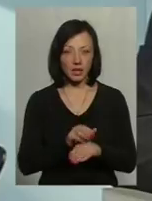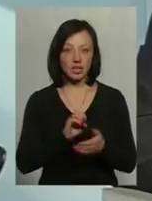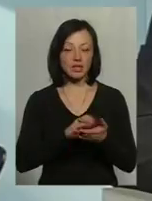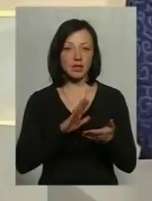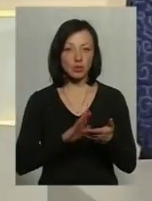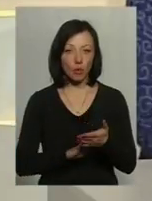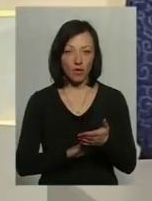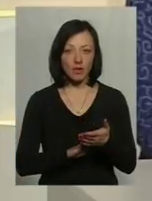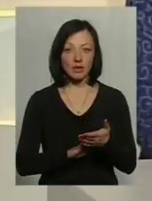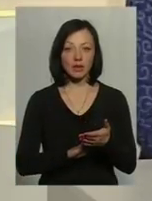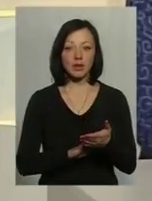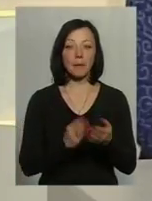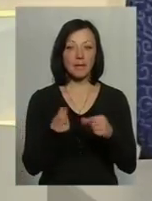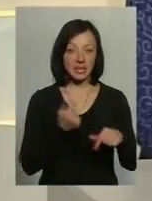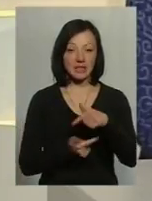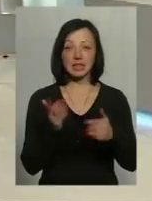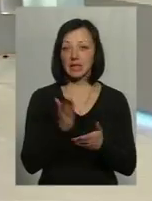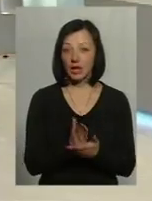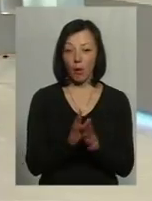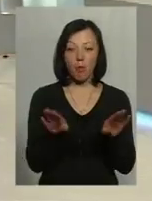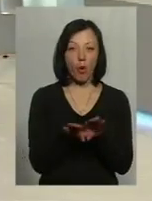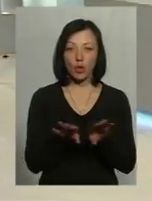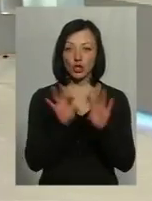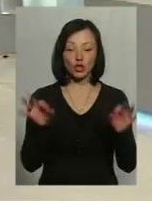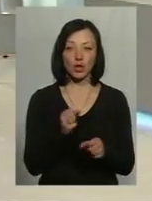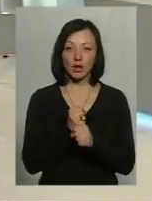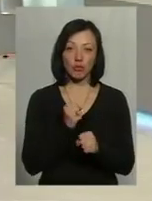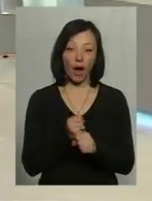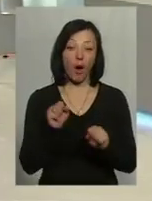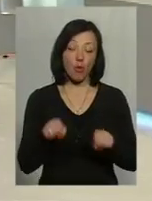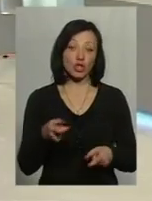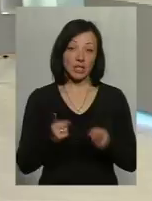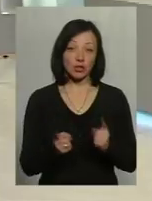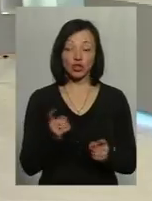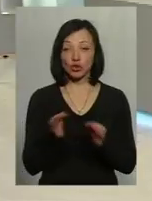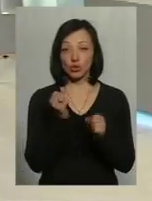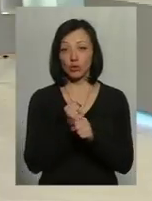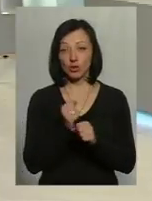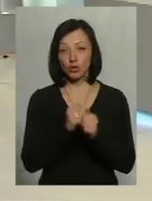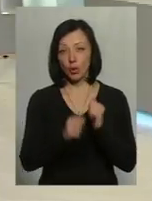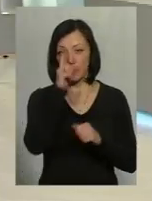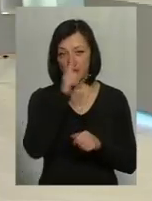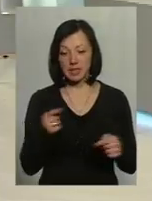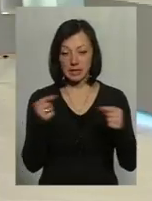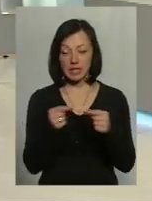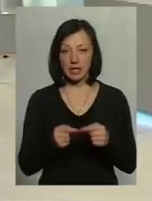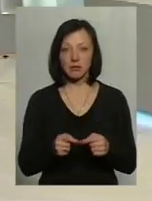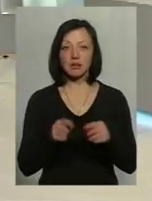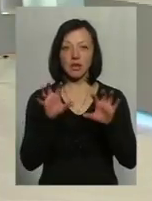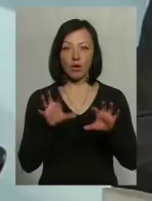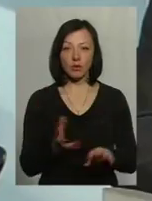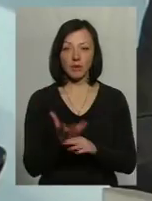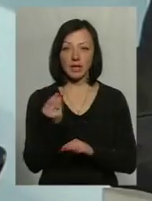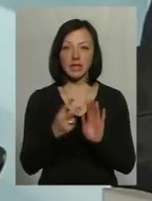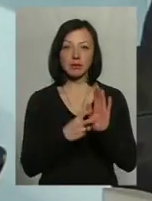підприємцем, але нібито нічого не зробив, а може, дійсно, нічого не робив, щомісячно, все равно, згідно законодавства, має платити